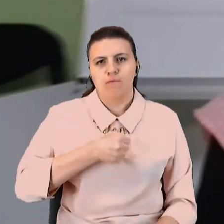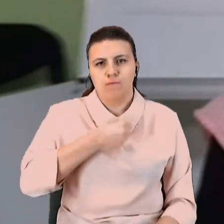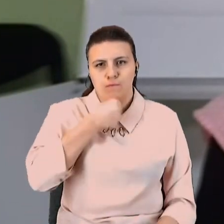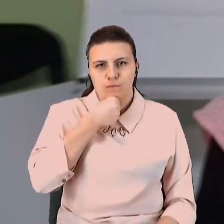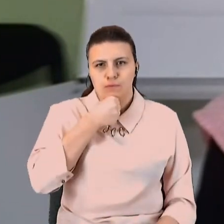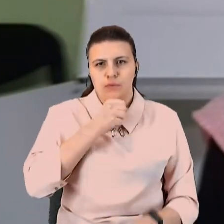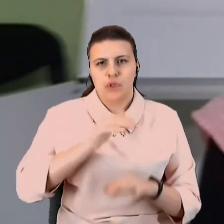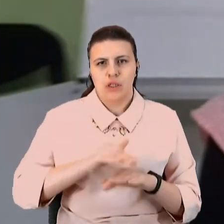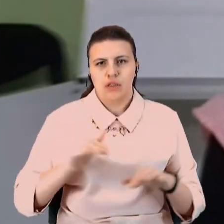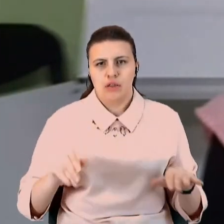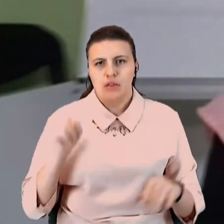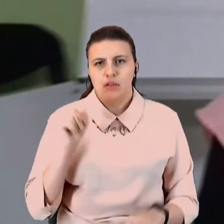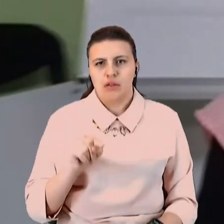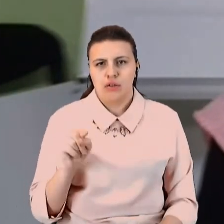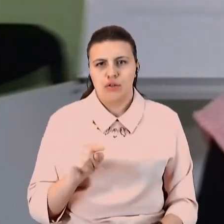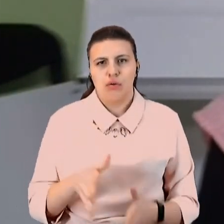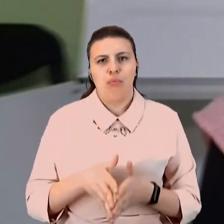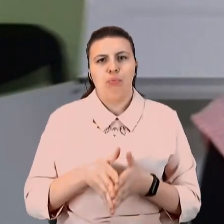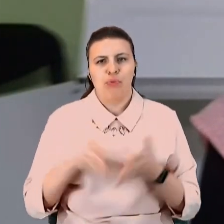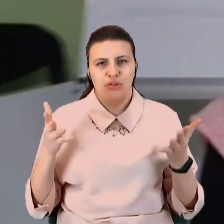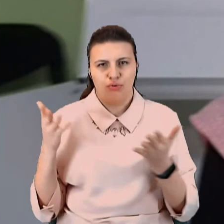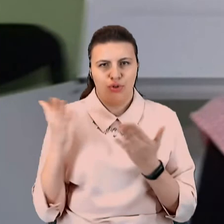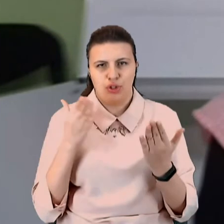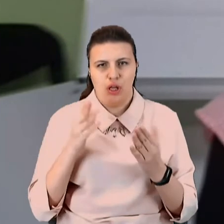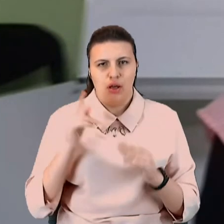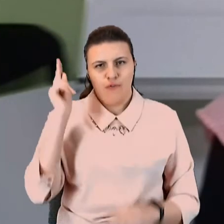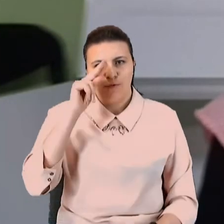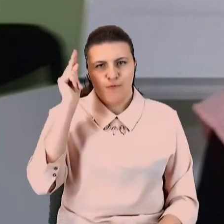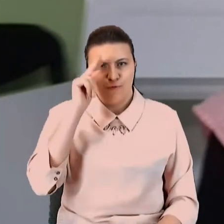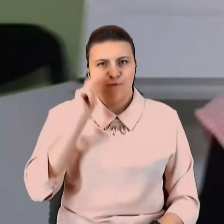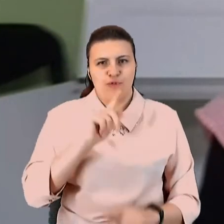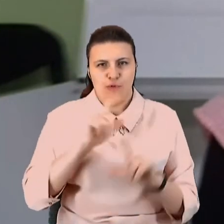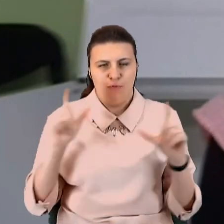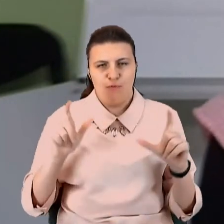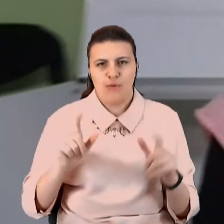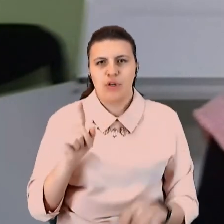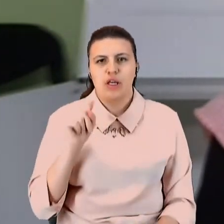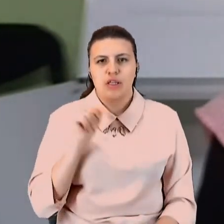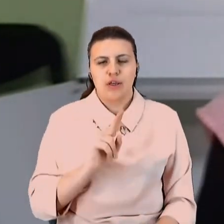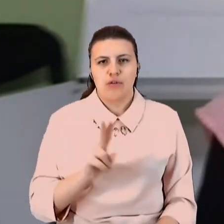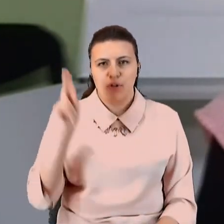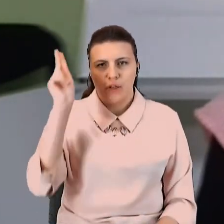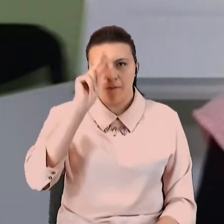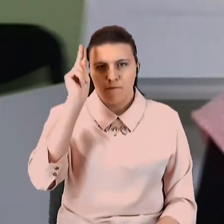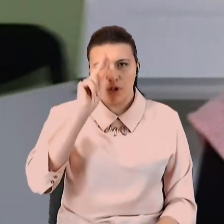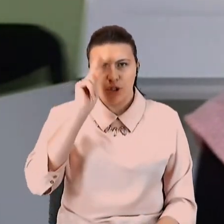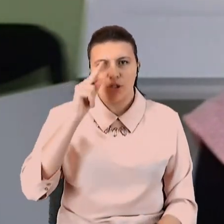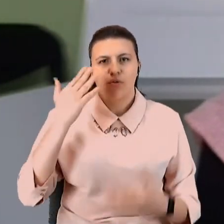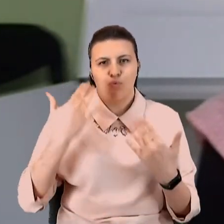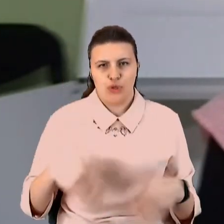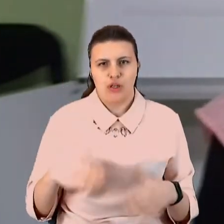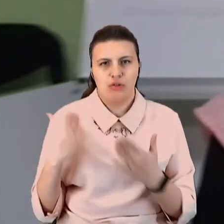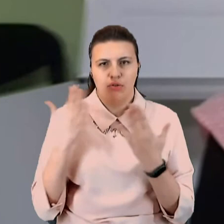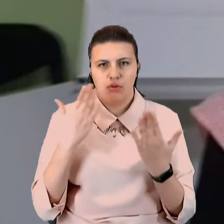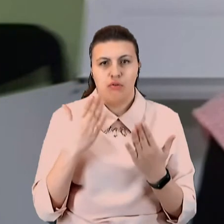населення, який читає найбільше. Ну, я маю на увазі школярів. Ті діти, які навчаються, вже навчилися читати, вони читають. Вони